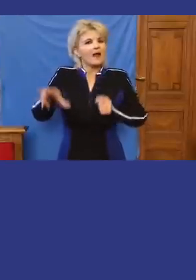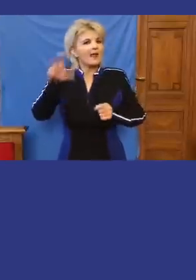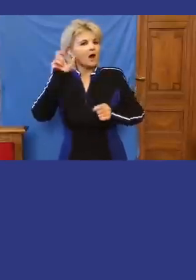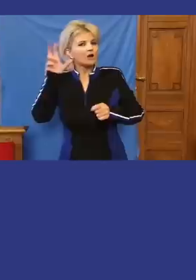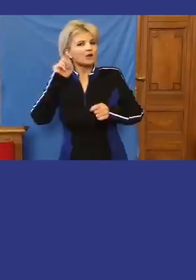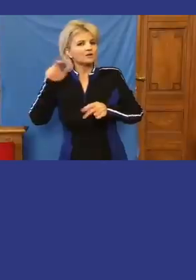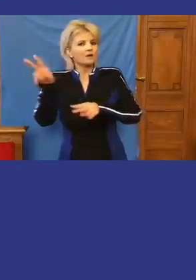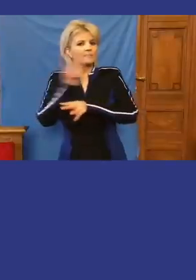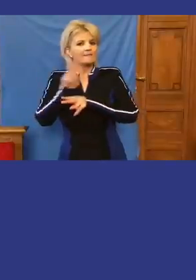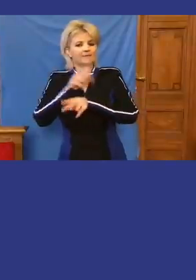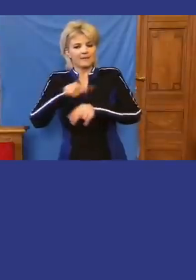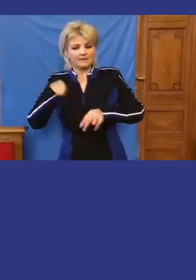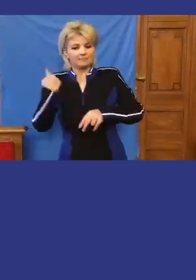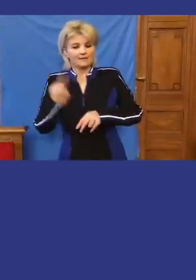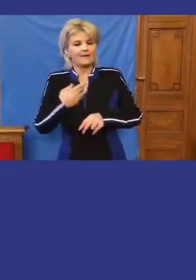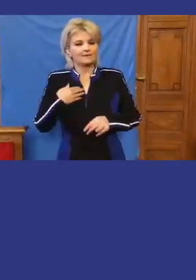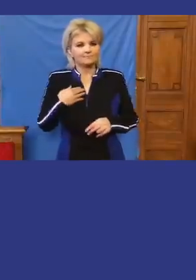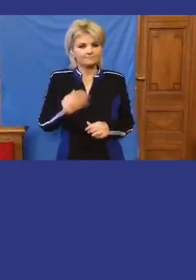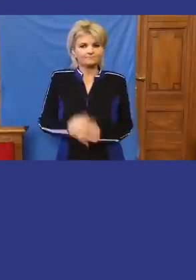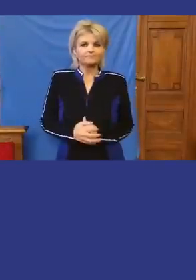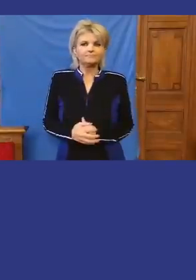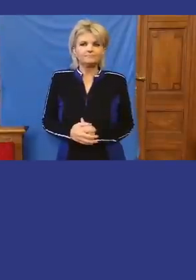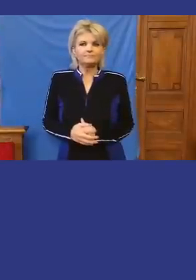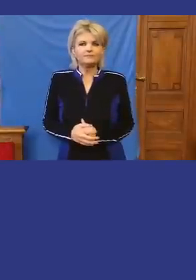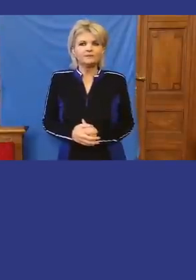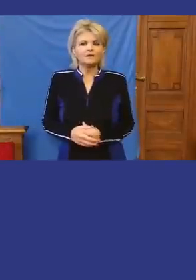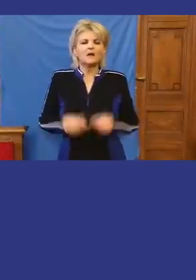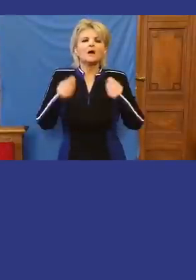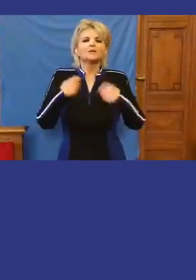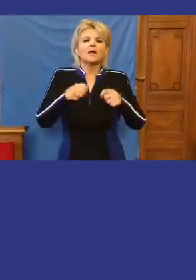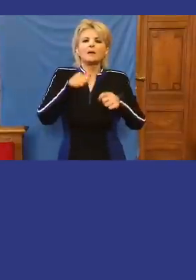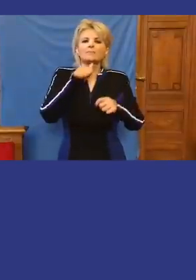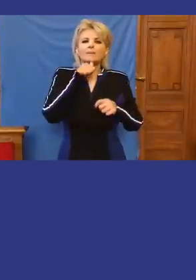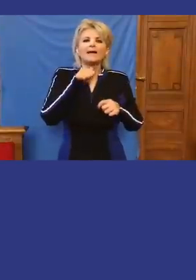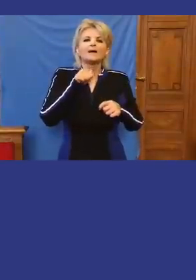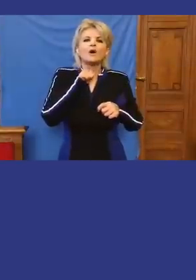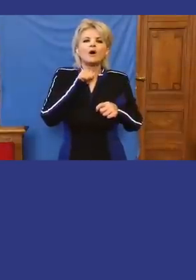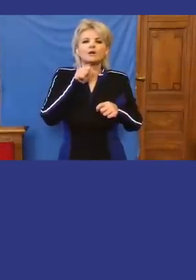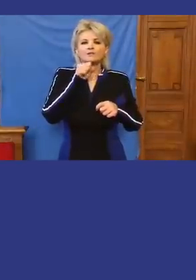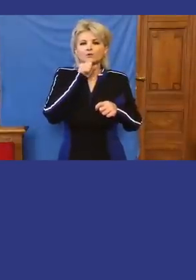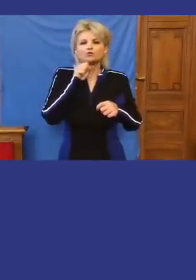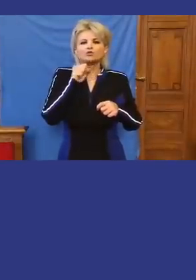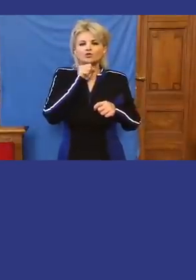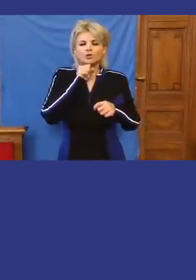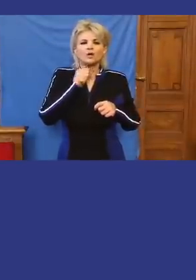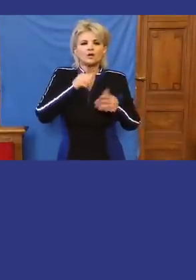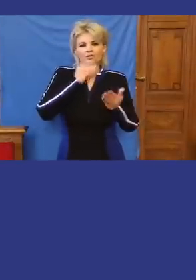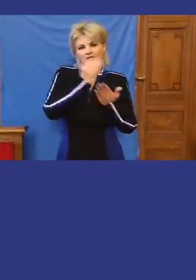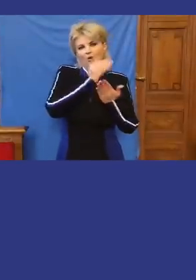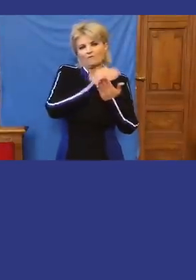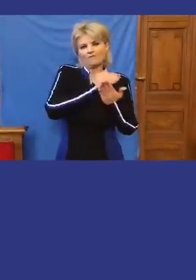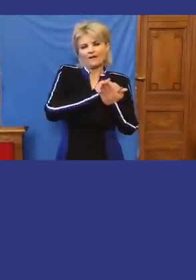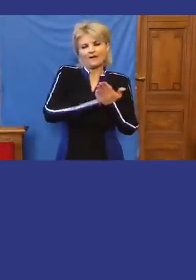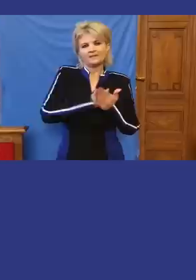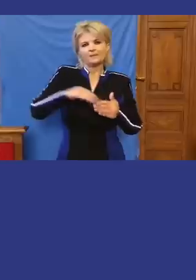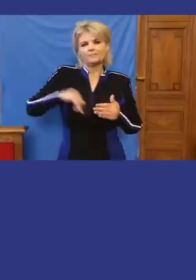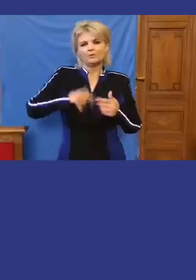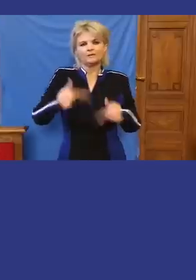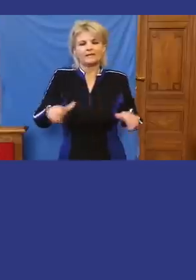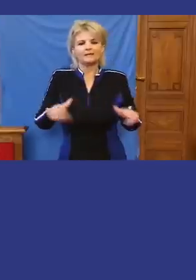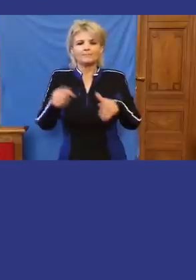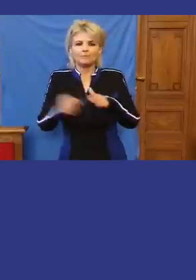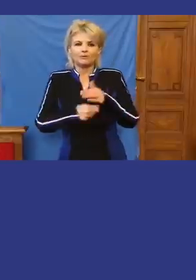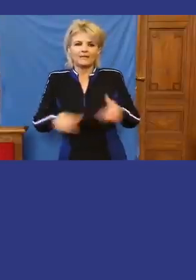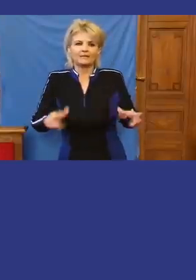megfigyeltek minket. Hát tessék elgondolni, ha az iszonyatosan drága Pegasus szoftvert teljesen ártatlan, büntetlen, ellenzéki gondolkodású